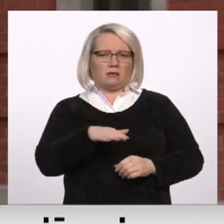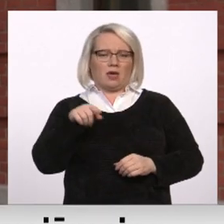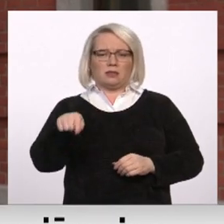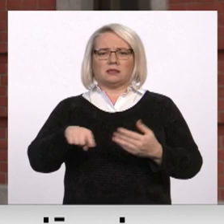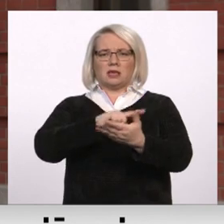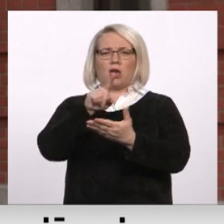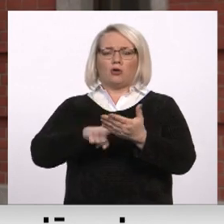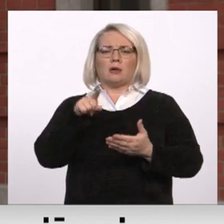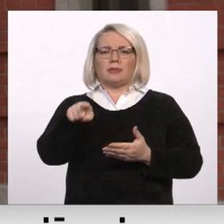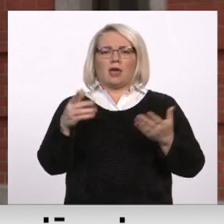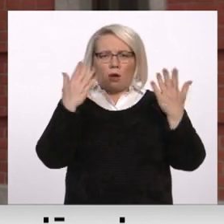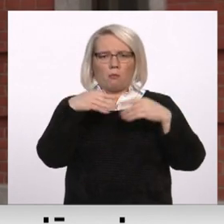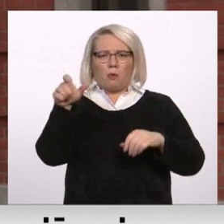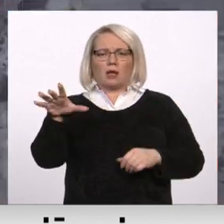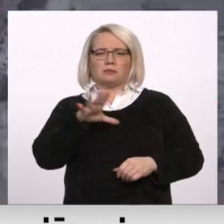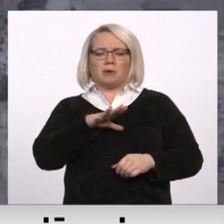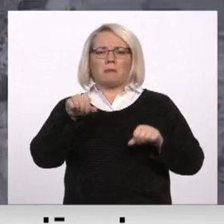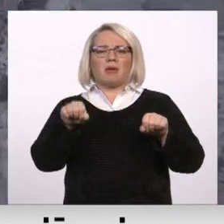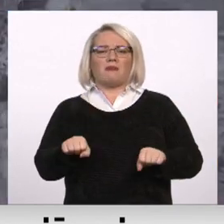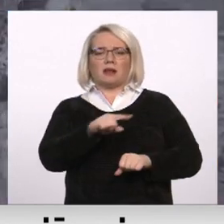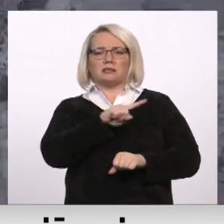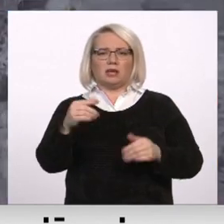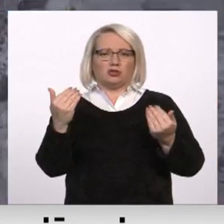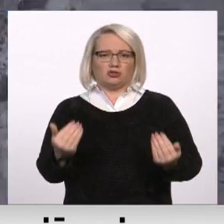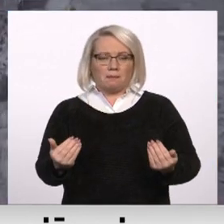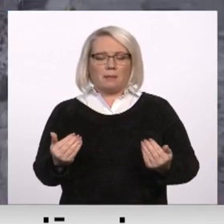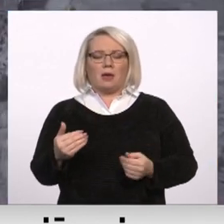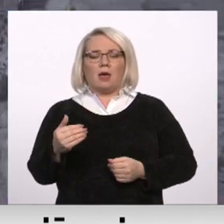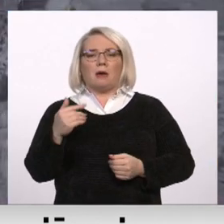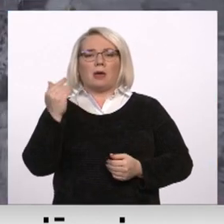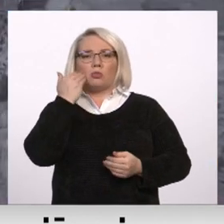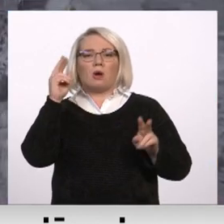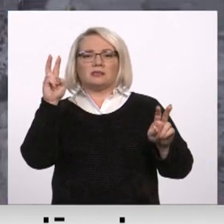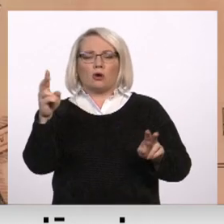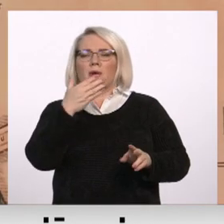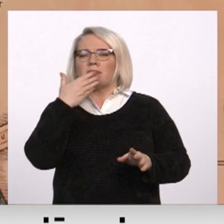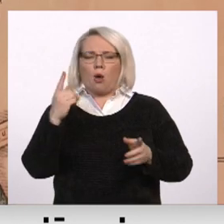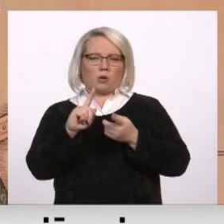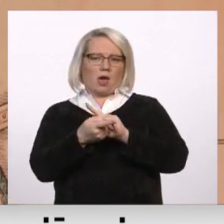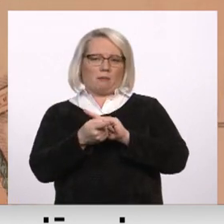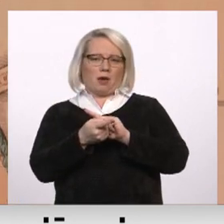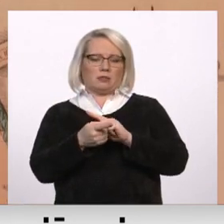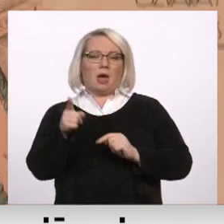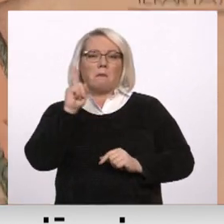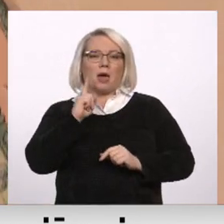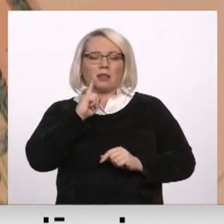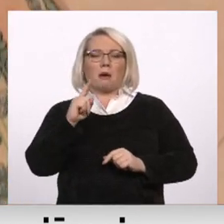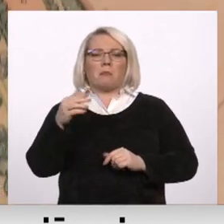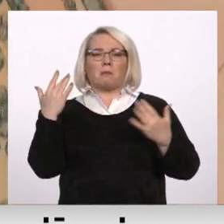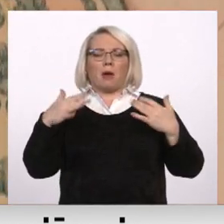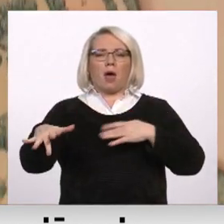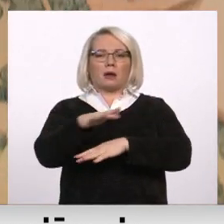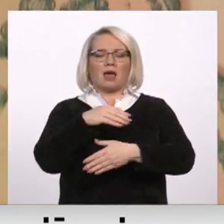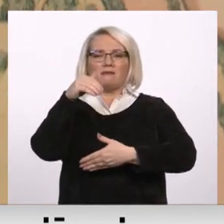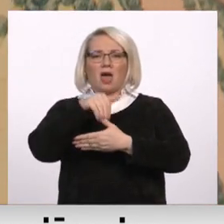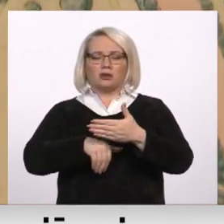jau tiem politikiem, kas bija pievars Latvijā līdz šim. Taču nosaukums nav jāmaina, atkārtot uzsver vēsturnieks. Pagaidām par parku vēsturu var lasīt tikai